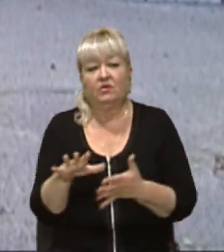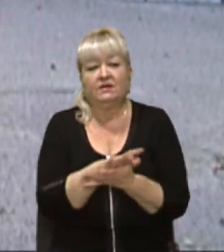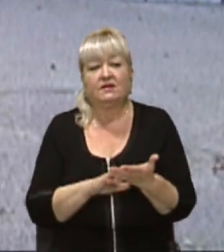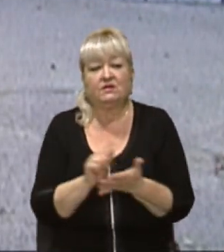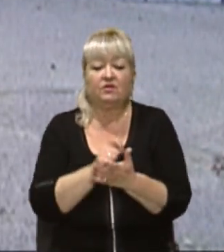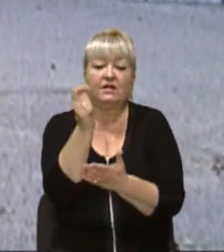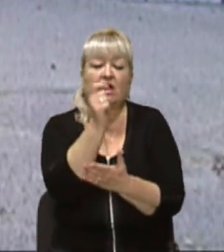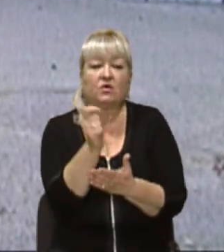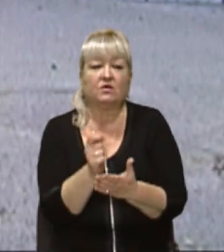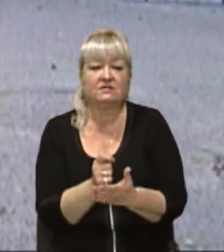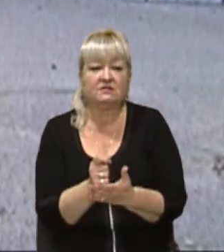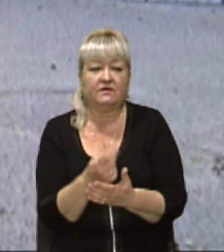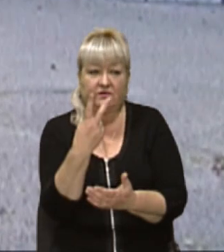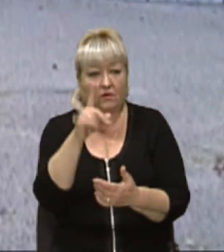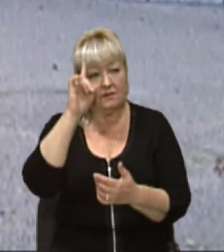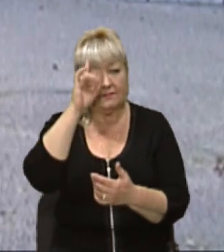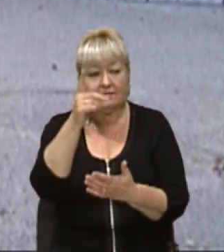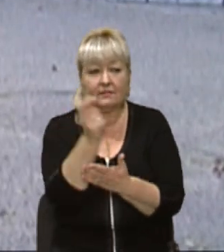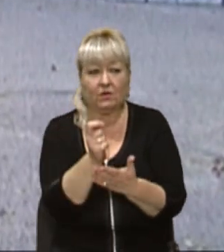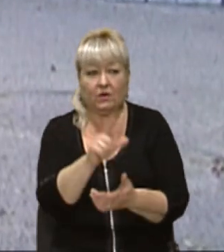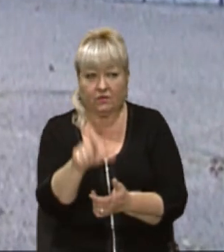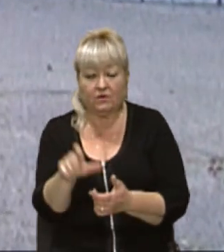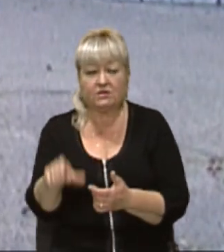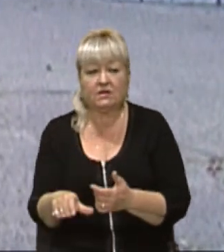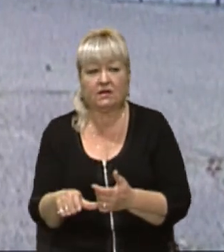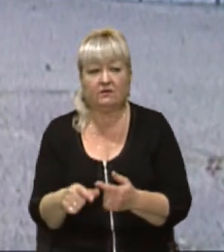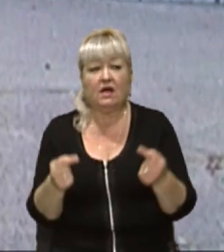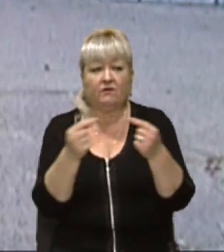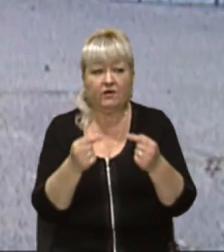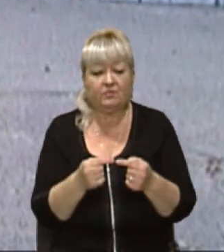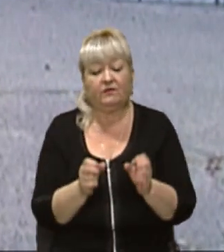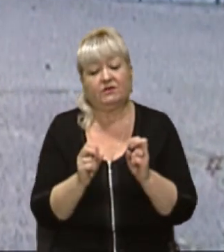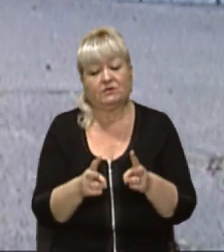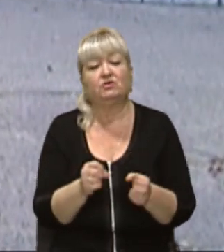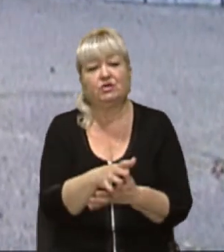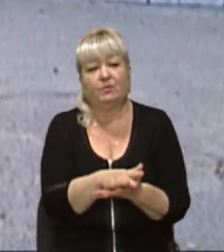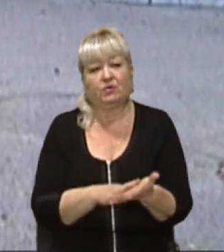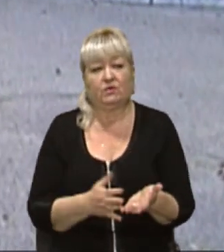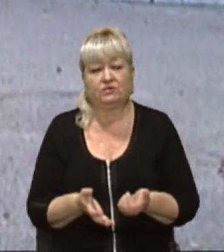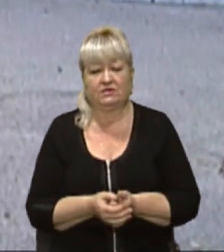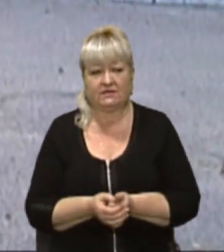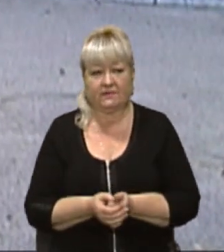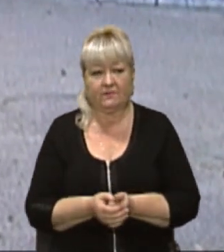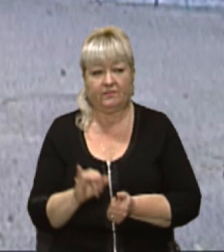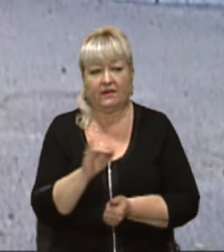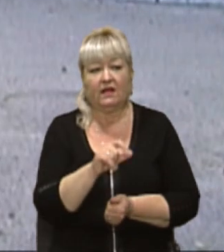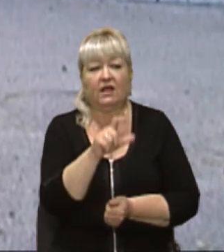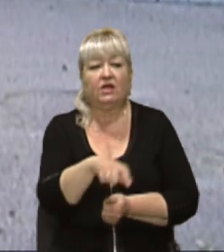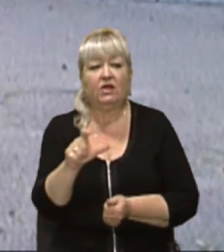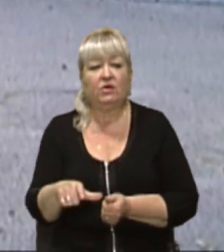розписів Сусенка і Буцманюка, відповідно, злочин продовжується, і люди